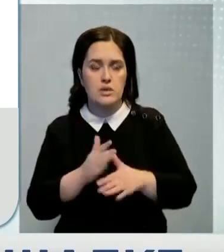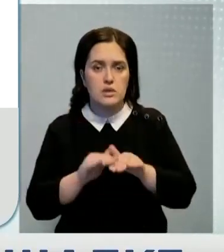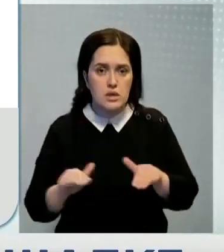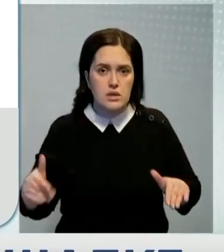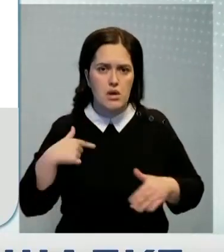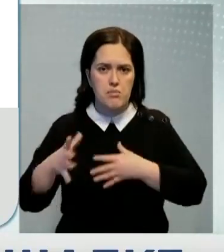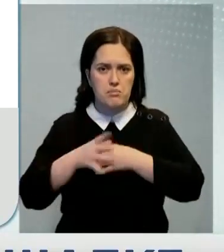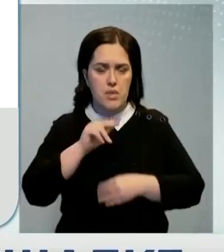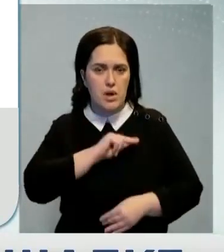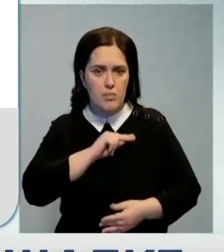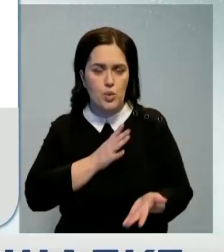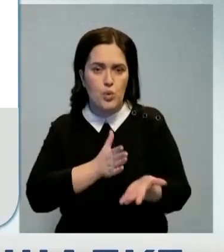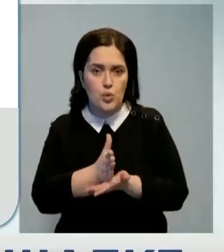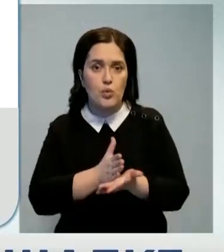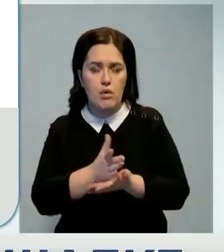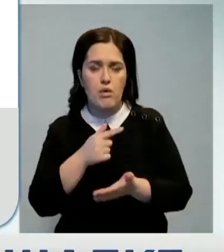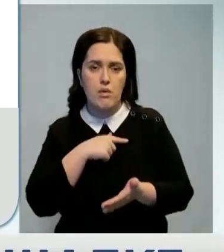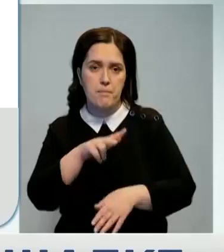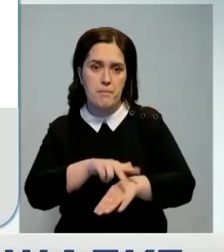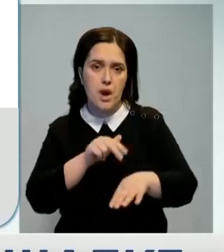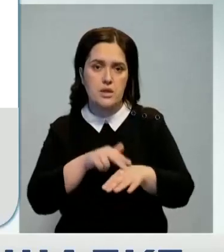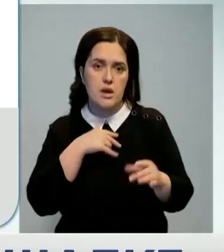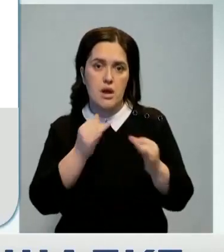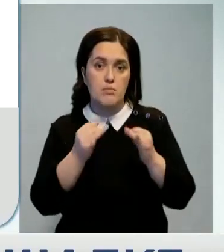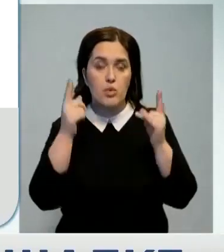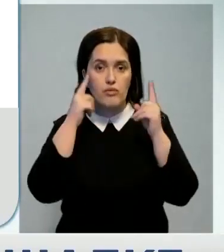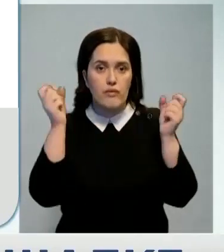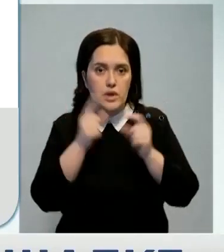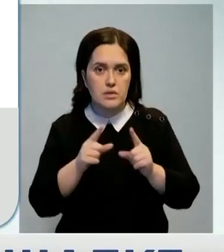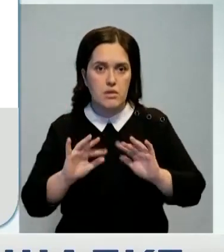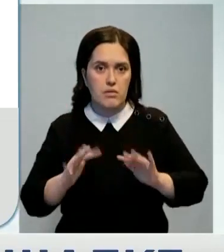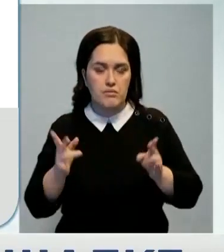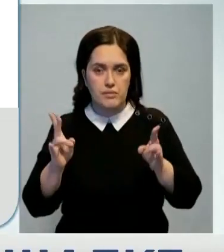коллеги. Я сотрудничаю с полицией, чтобы выяснить, как произошел этот инцидент.